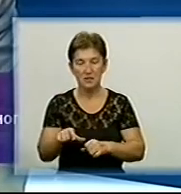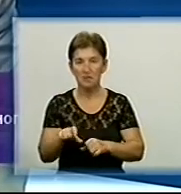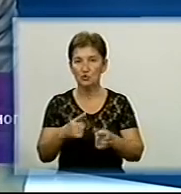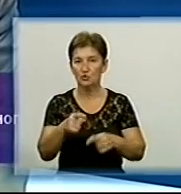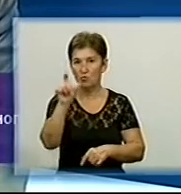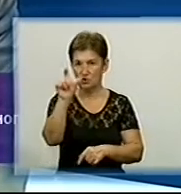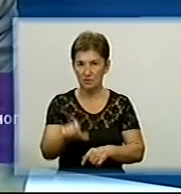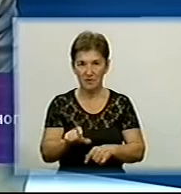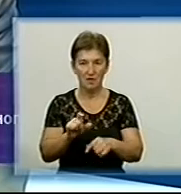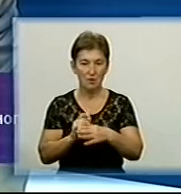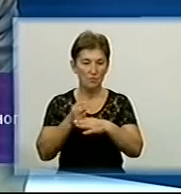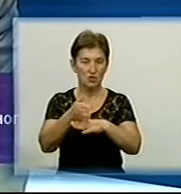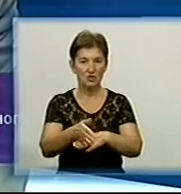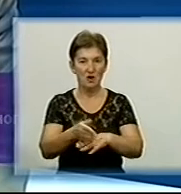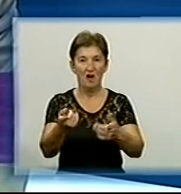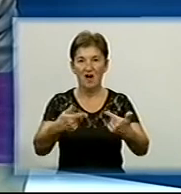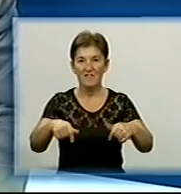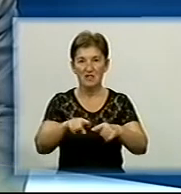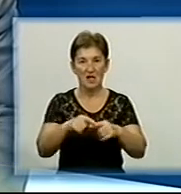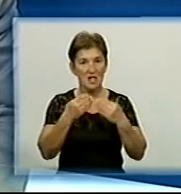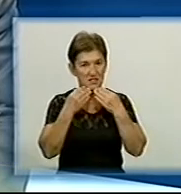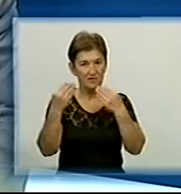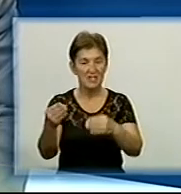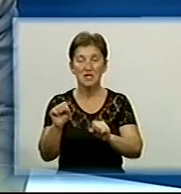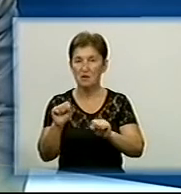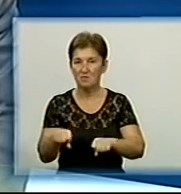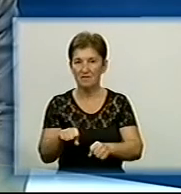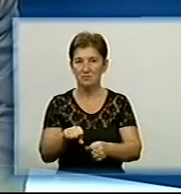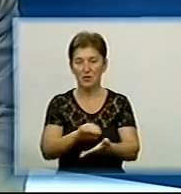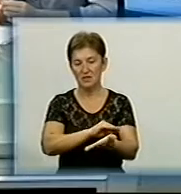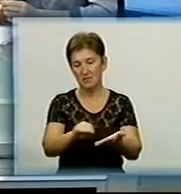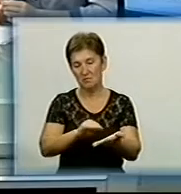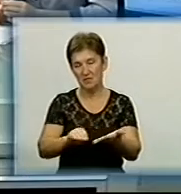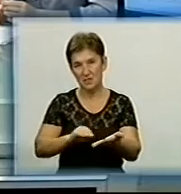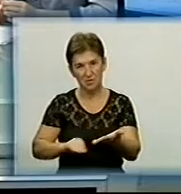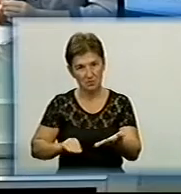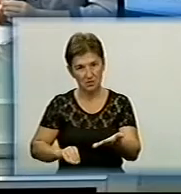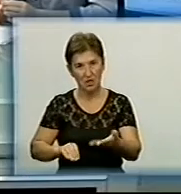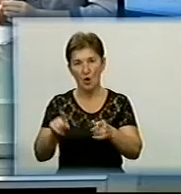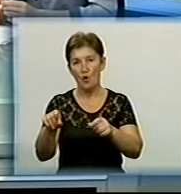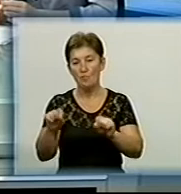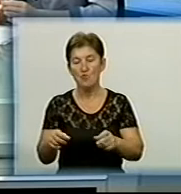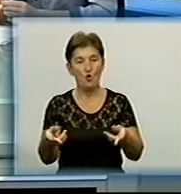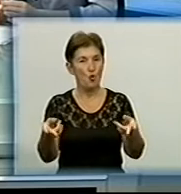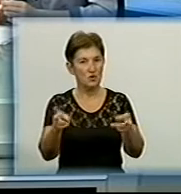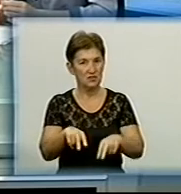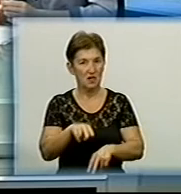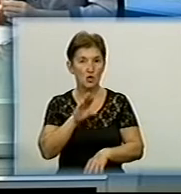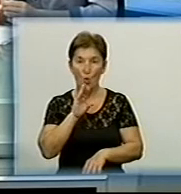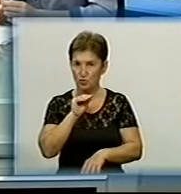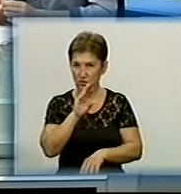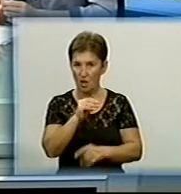щоб чоловік, прийшедший в отдел звернень Він мав можливість написати письменне обращення Він мав ставити сразу усне